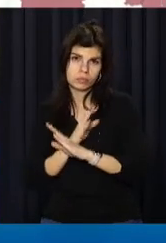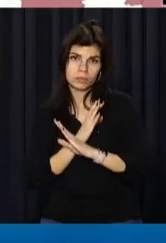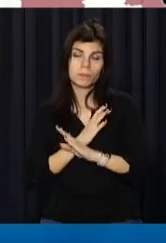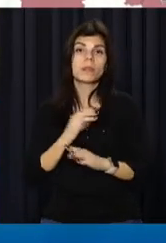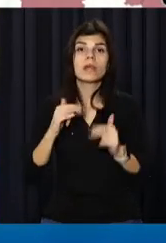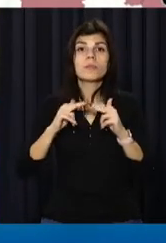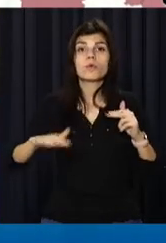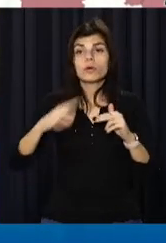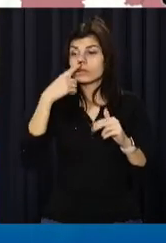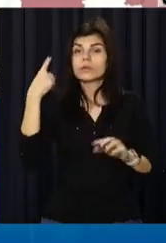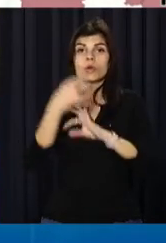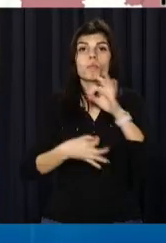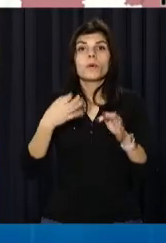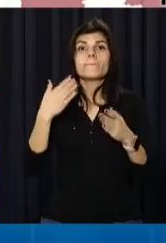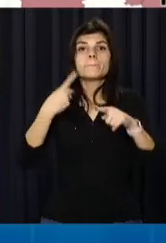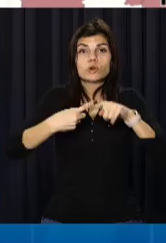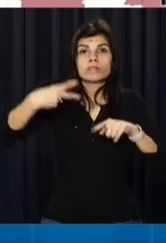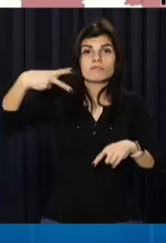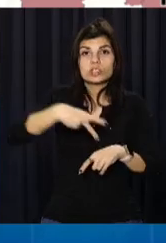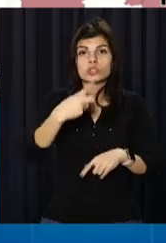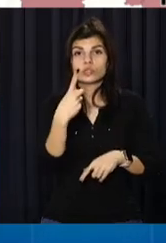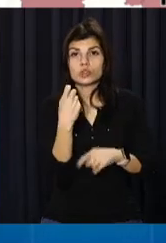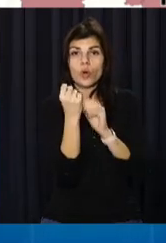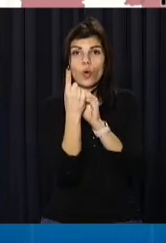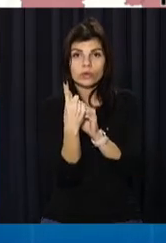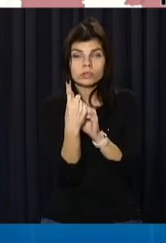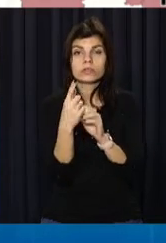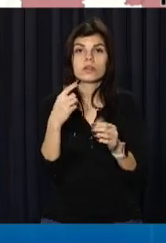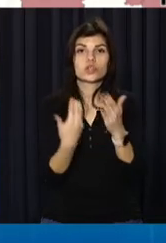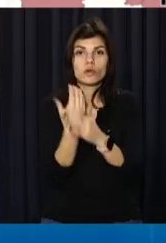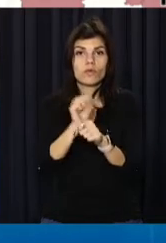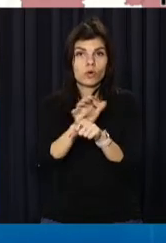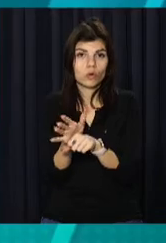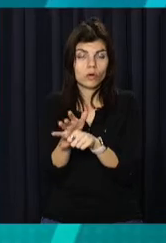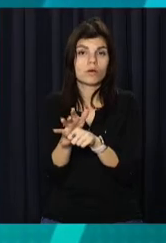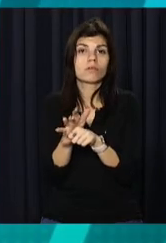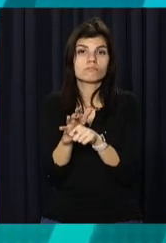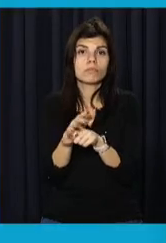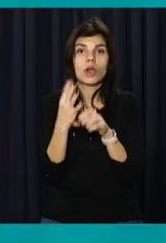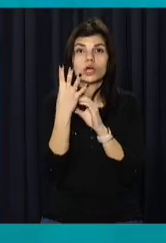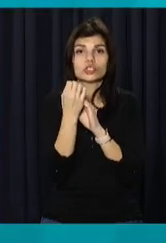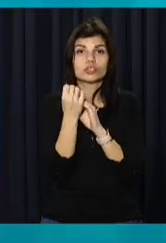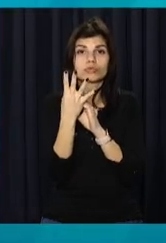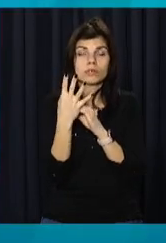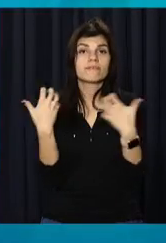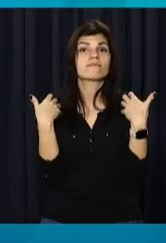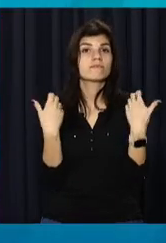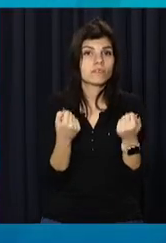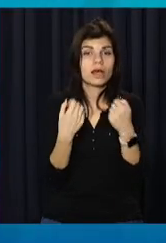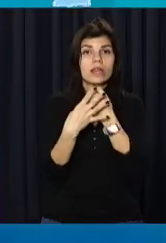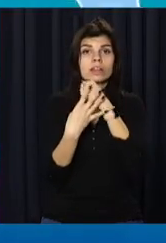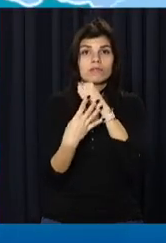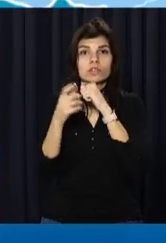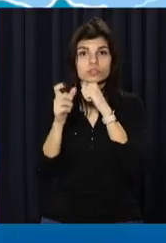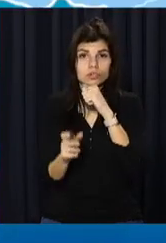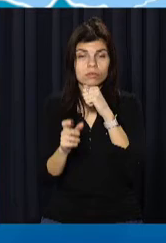Дніпропетровщині минулої доби плюс 2 тисячі 111 нових ковід-хворих. 414 недуго здолали, 19